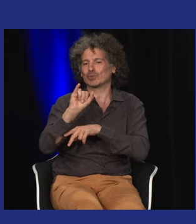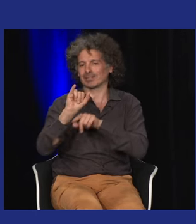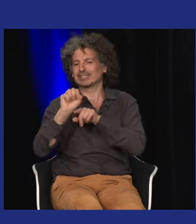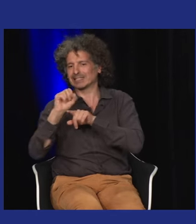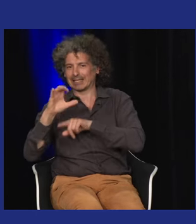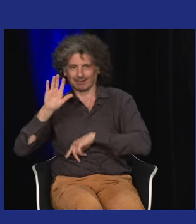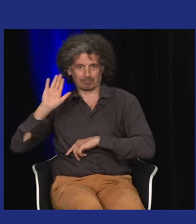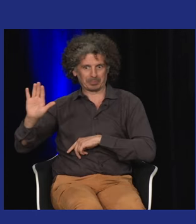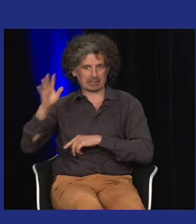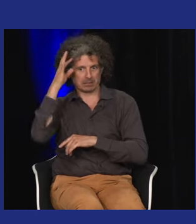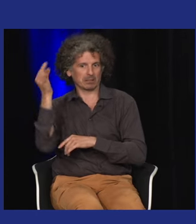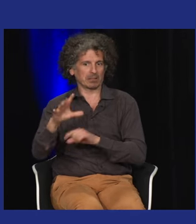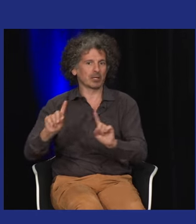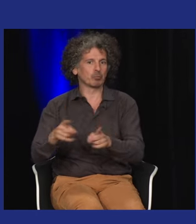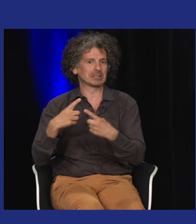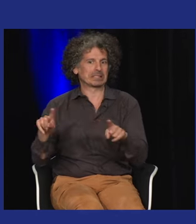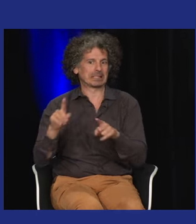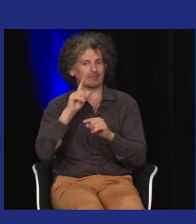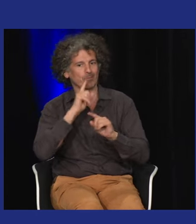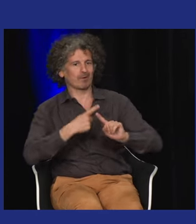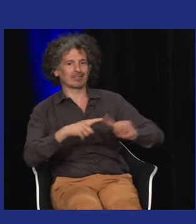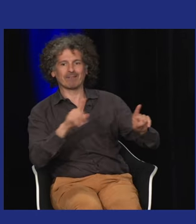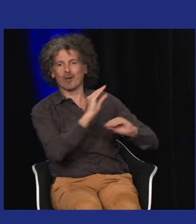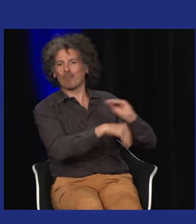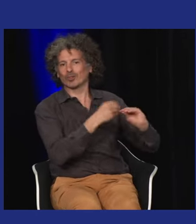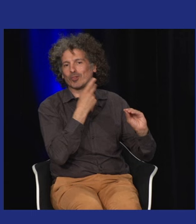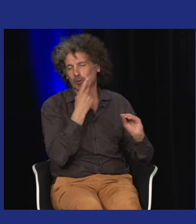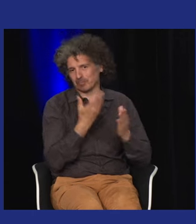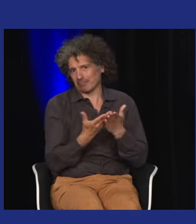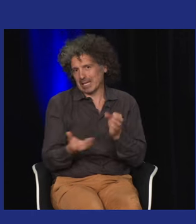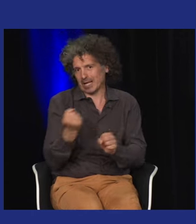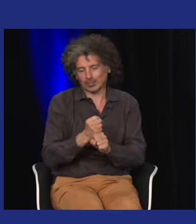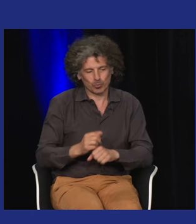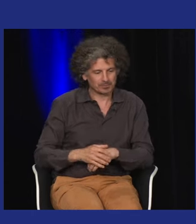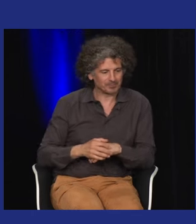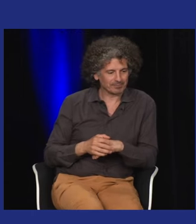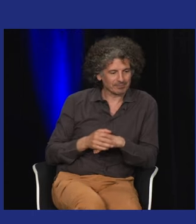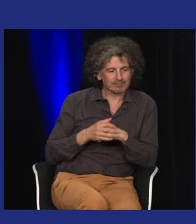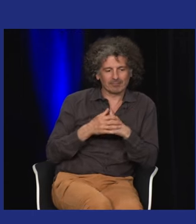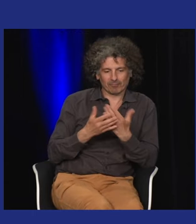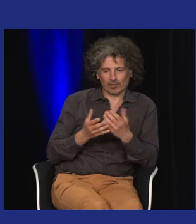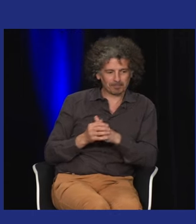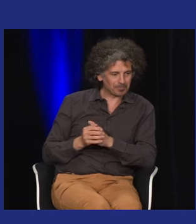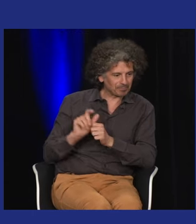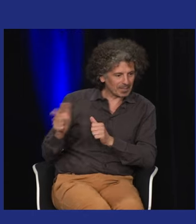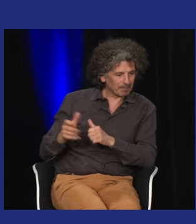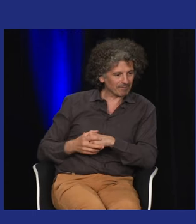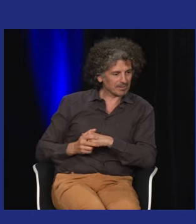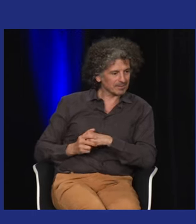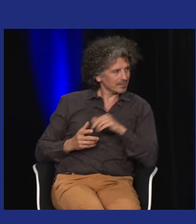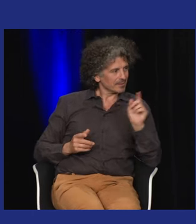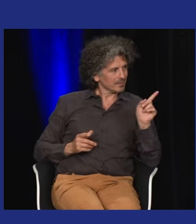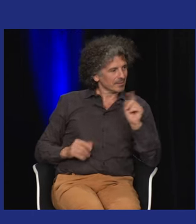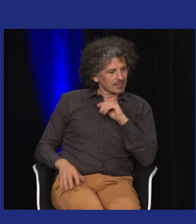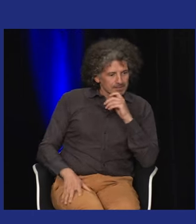qui parle de musique c'est-à d'une espèce de musique visuelle quelque chose qui serait vraiment très particulier au sourd